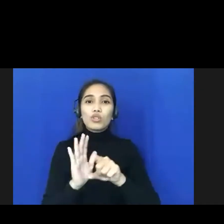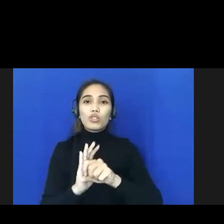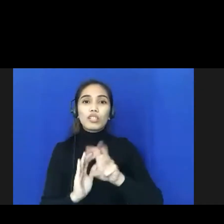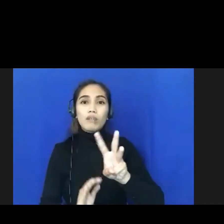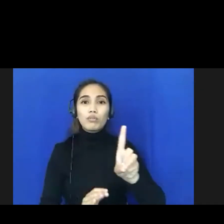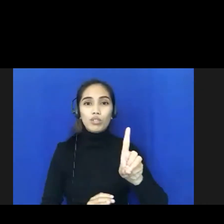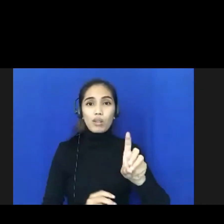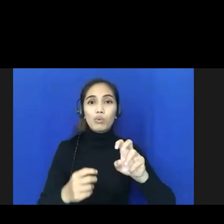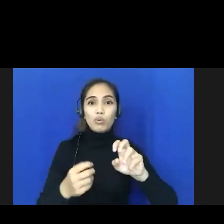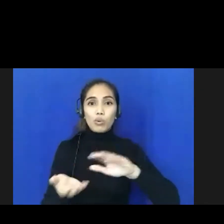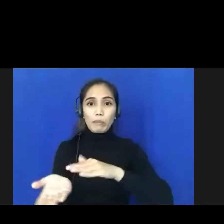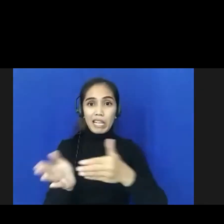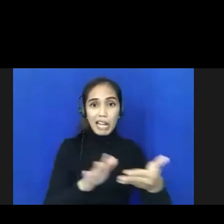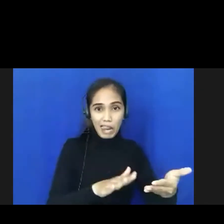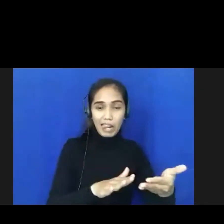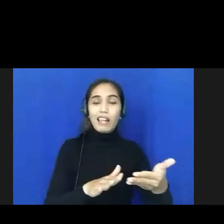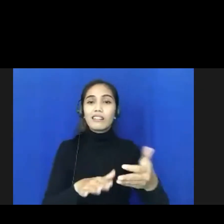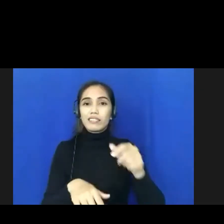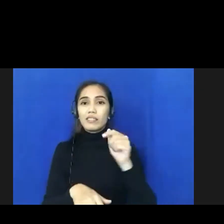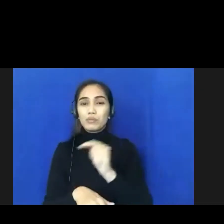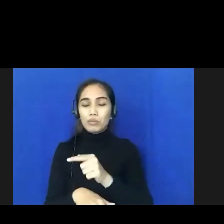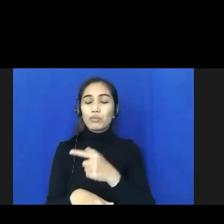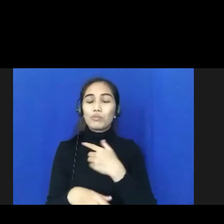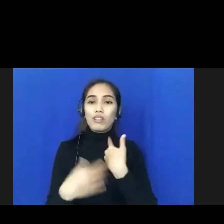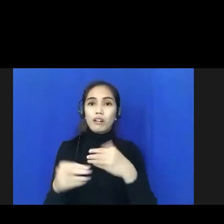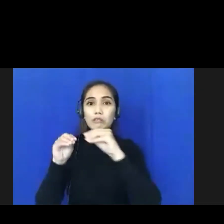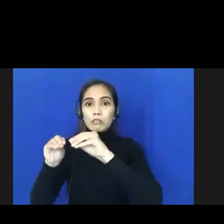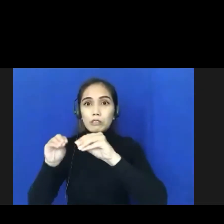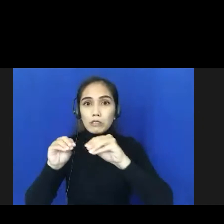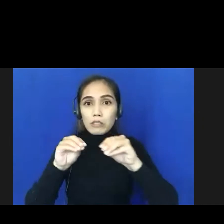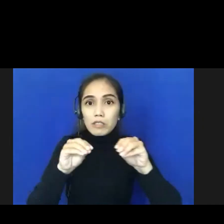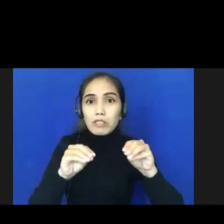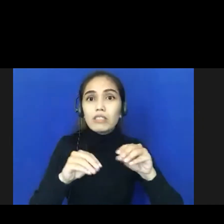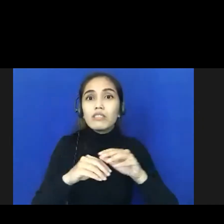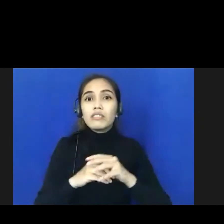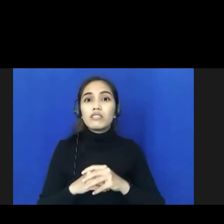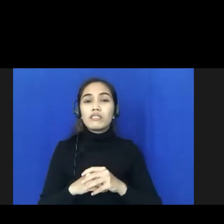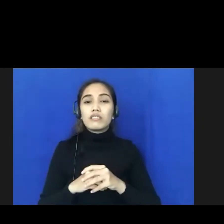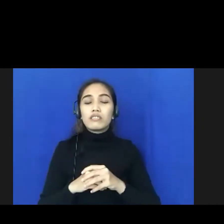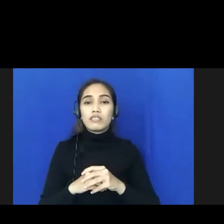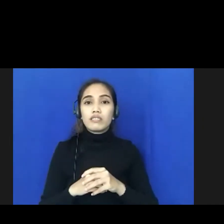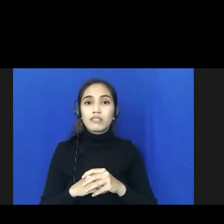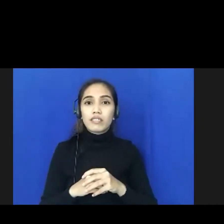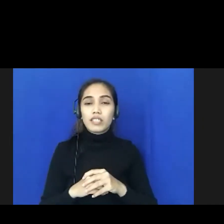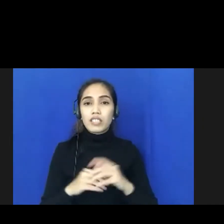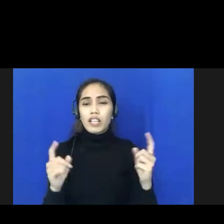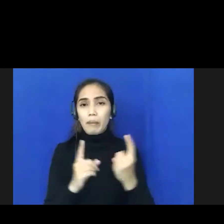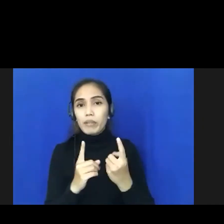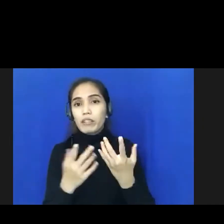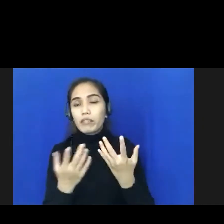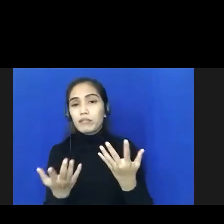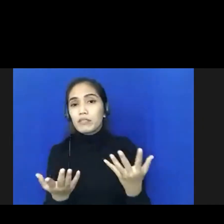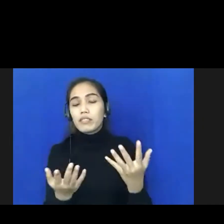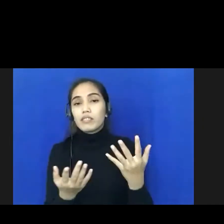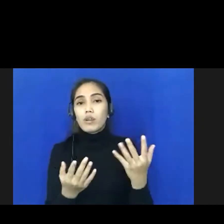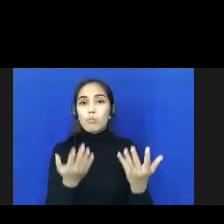ya itu tentu juga dengan segala macam ya tantangan-tantangan yang kita hadapi bahkan juga